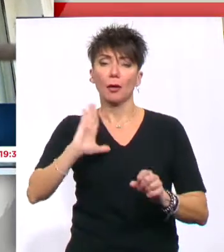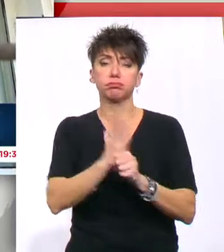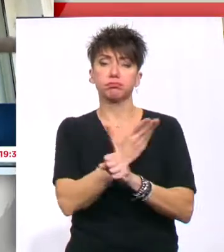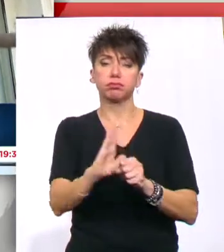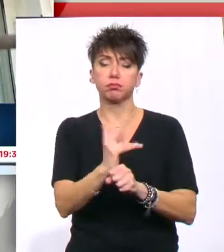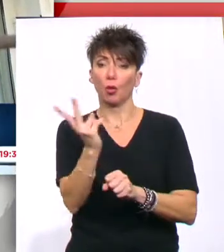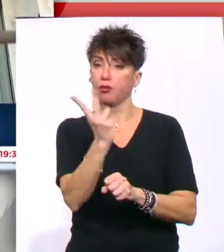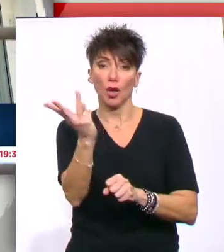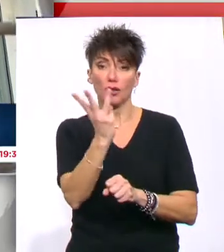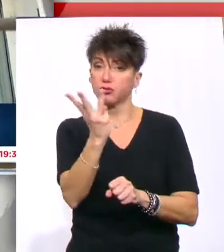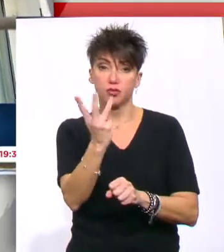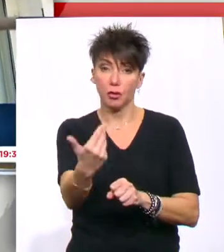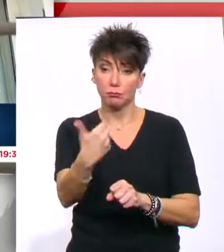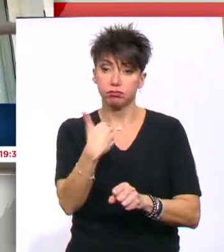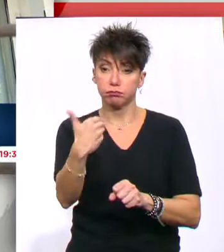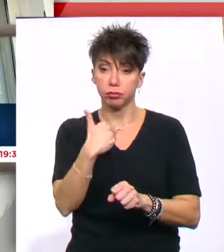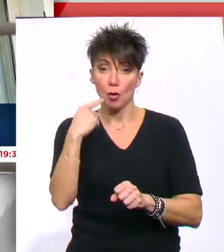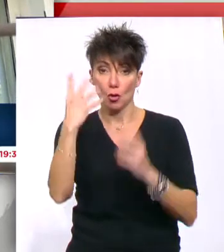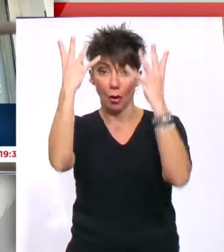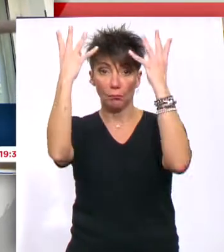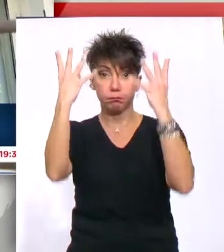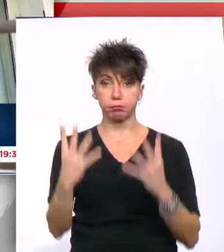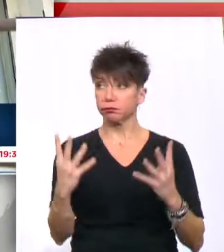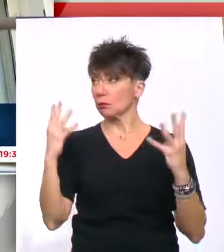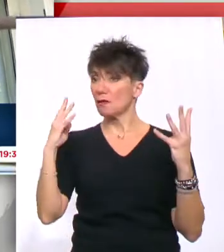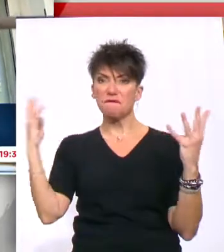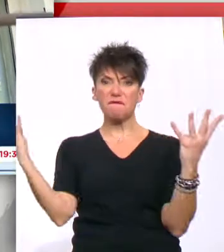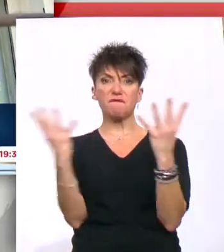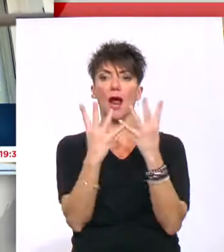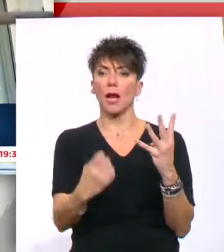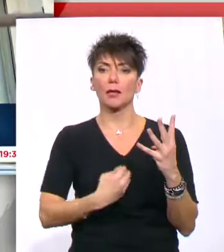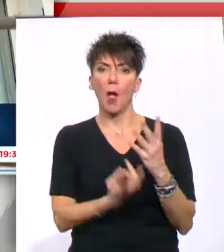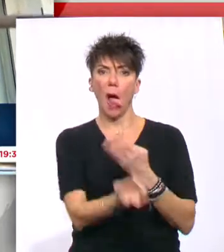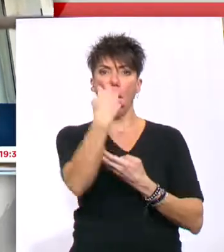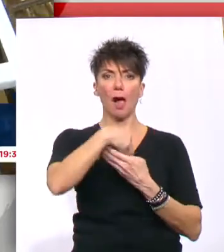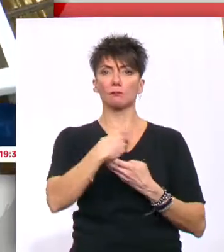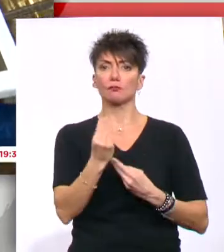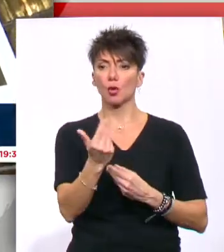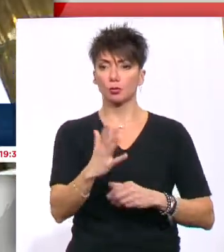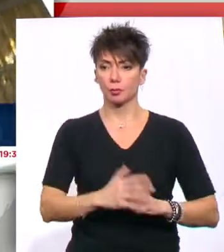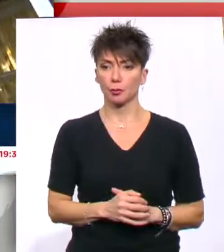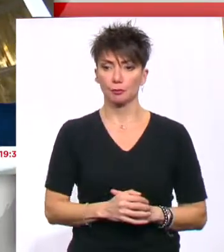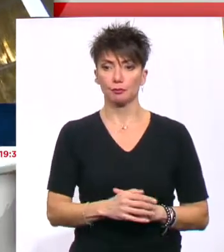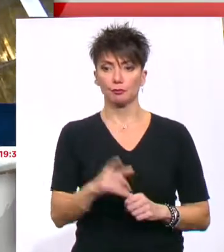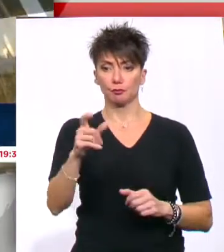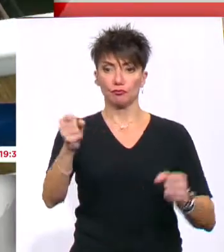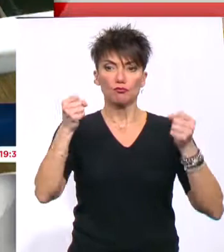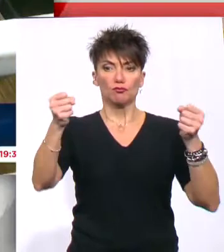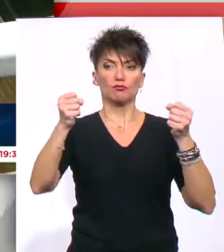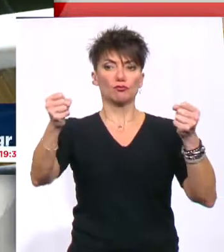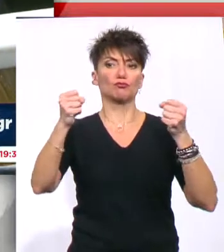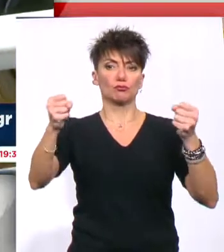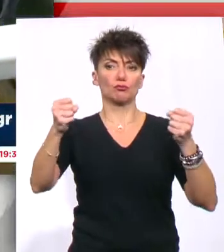το σπίτι κάνα δύο-τρεις φορές και το έχουμε κάνει φρούριο. Παρ' όλα αυτά βρίσκουν τον τρόπο να βούνε. Ο Γιώργος Νικολακόπουλος